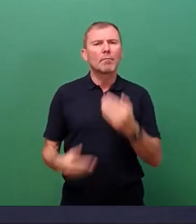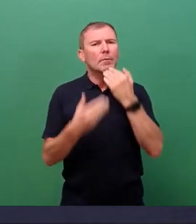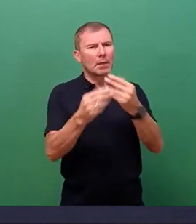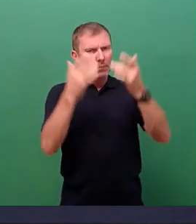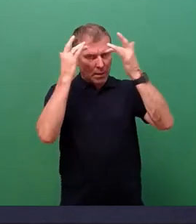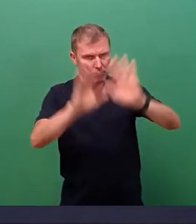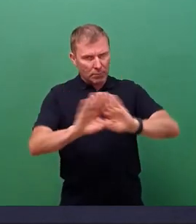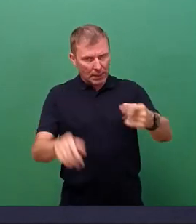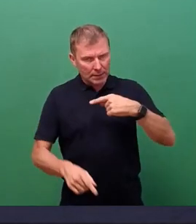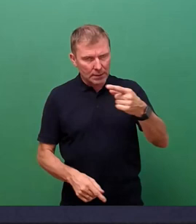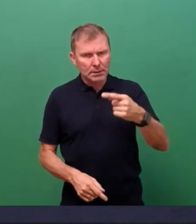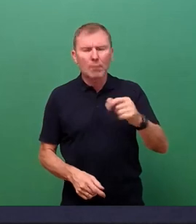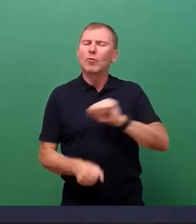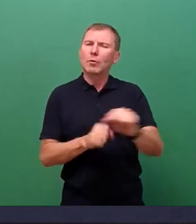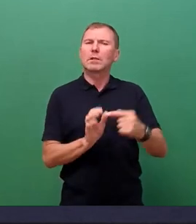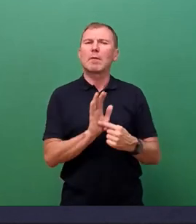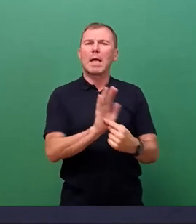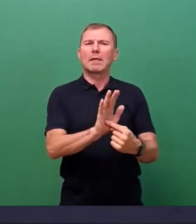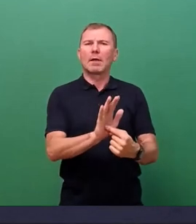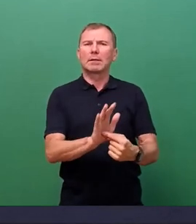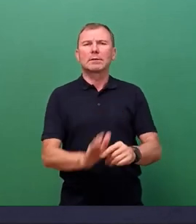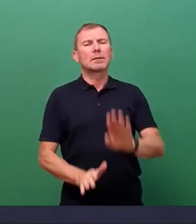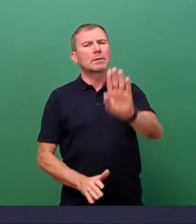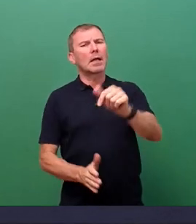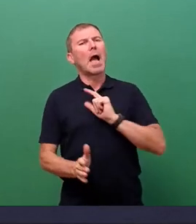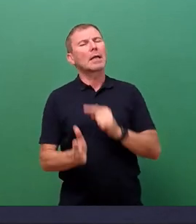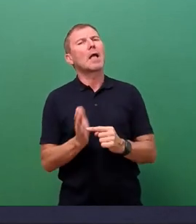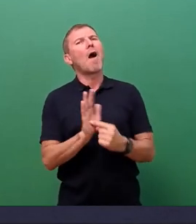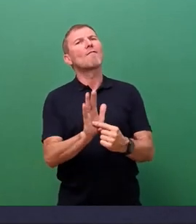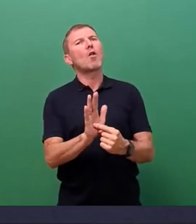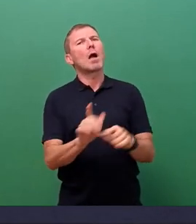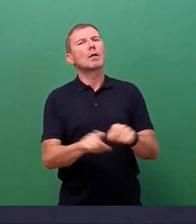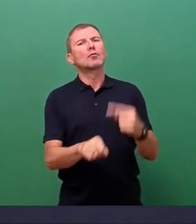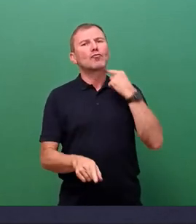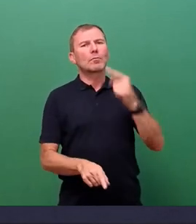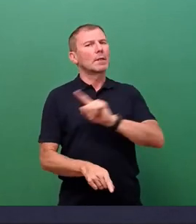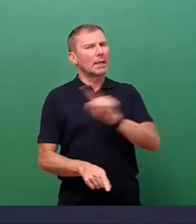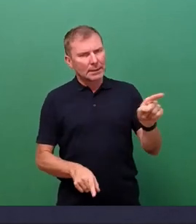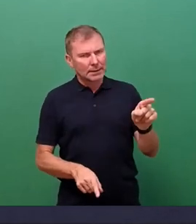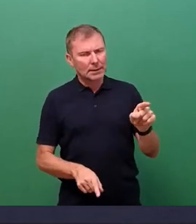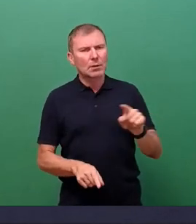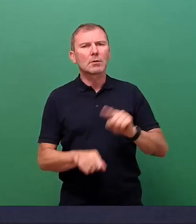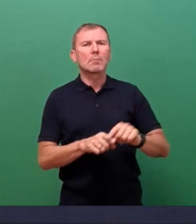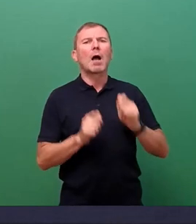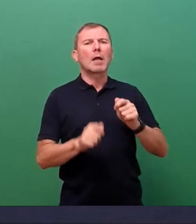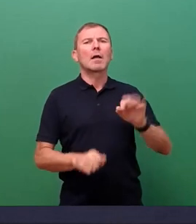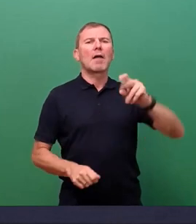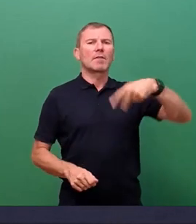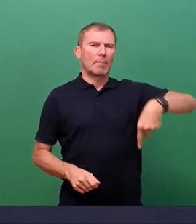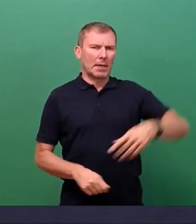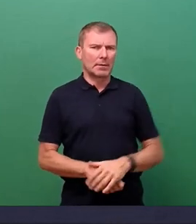gestattet mir aber den Hinweis, dass Sie nicht Ihrer eigenen Vorlage in dieser Stadtratssitzung zugestimmt haben, sondern im Antrag der FDP. Aber in Ordnung. Ja,